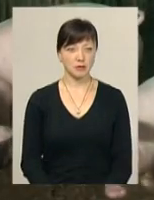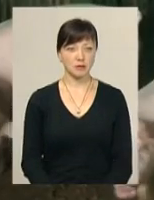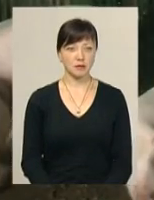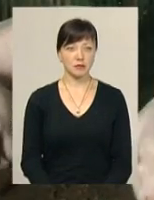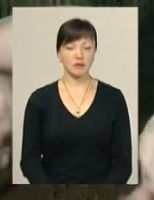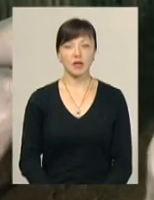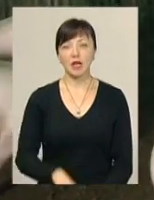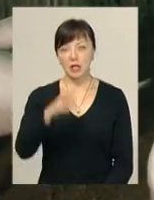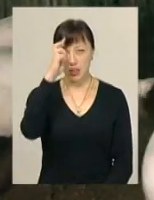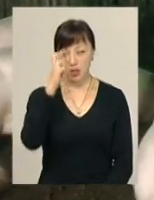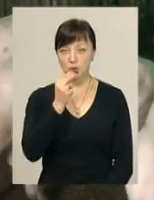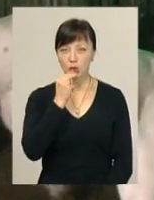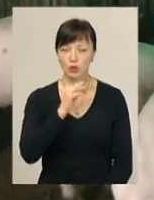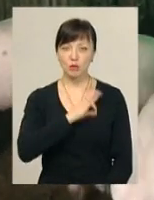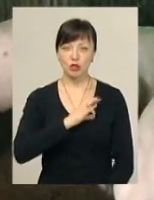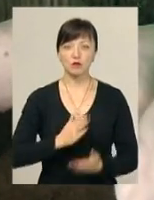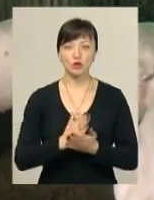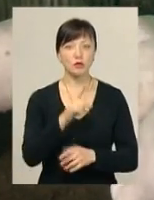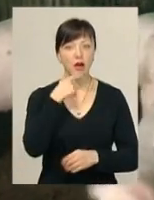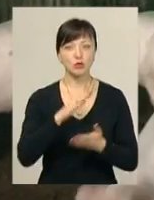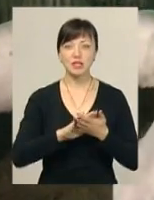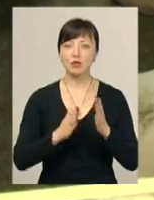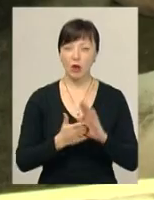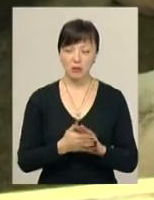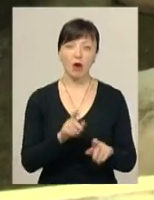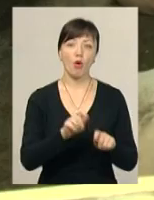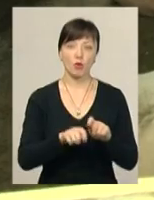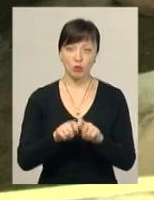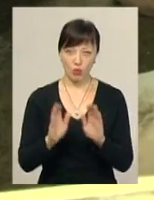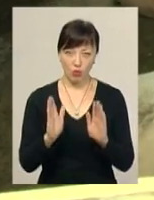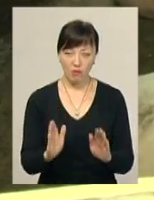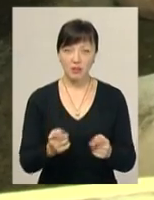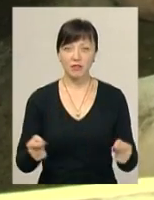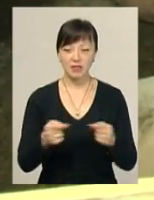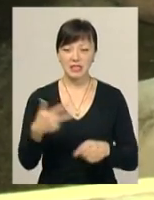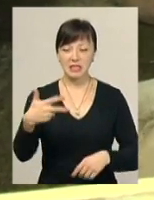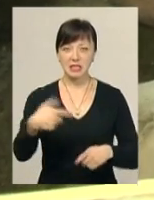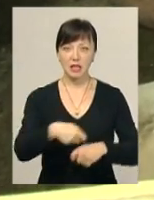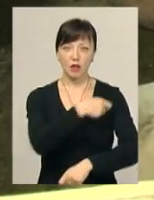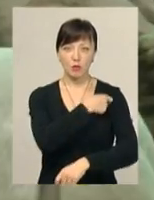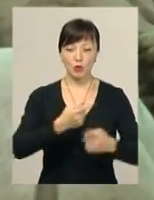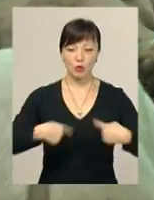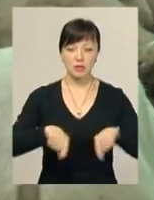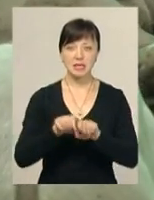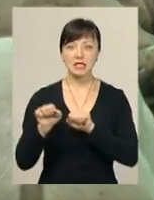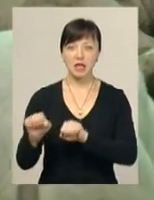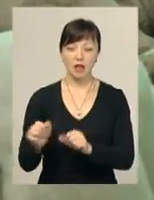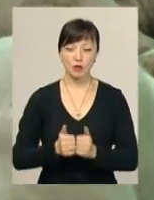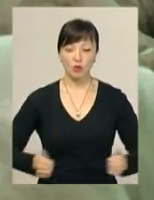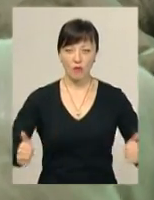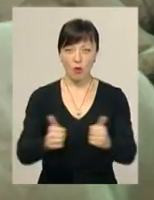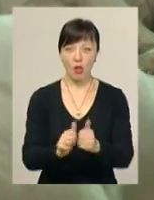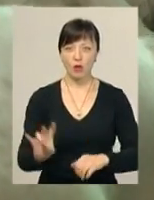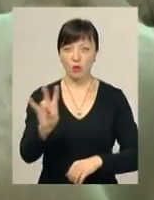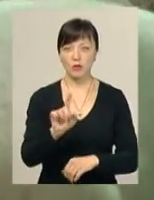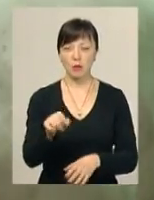У Держпродспоживслужбі області запевняють ситуацію під контролем. Уже визначили 30-кілометрову зону захисту довкола Нової Ушиці.